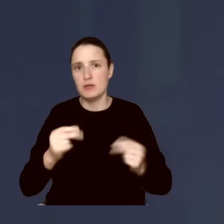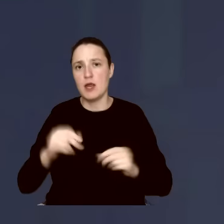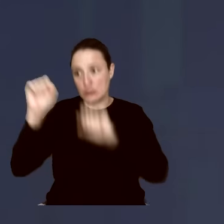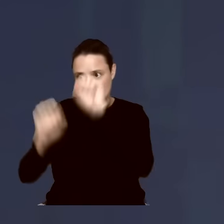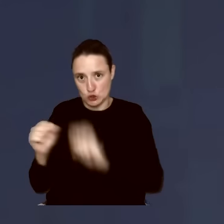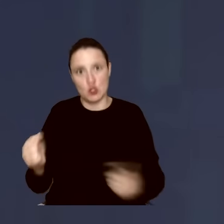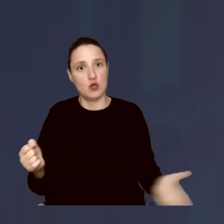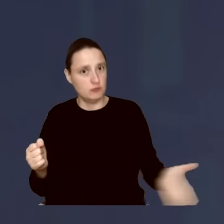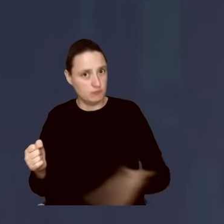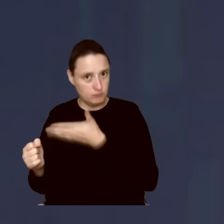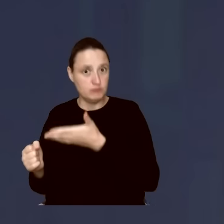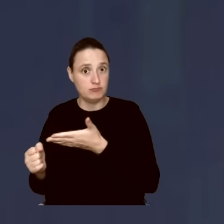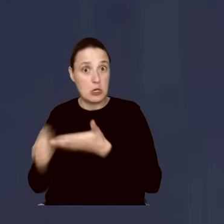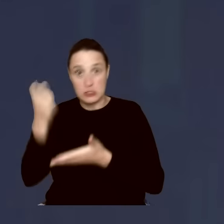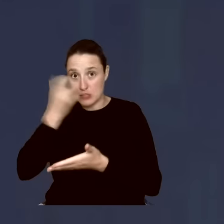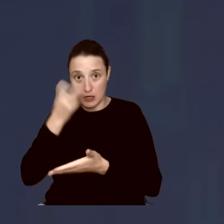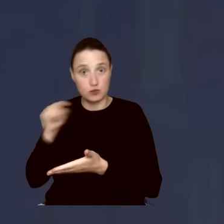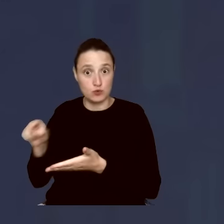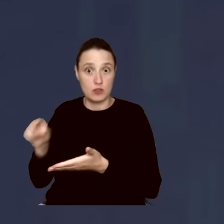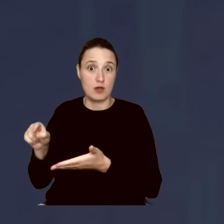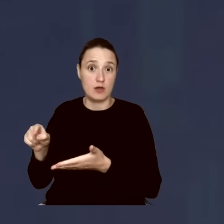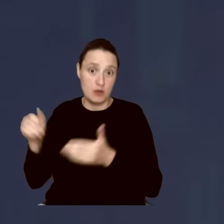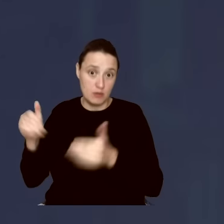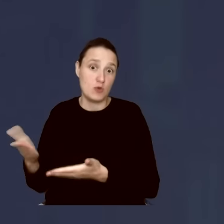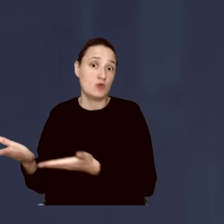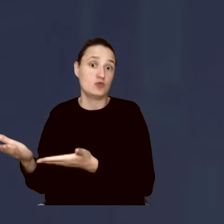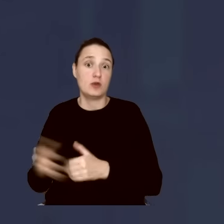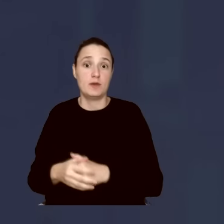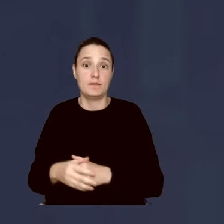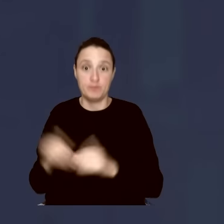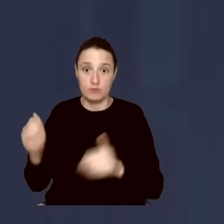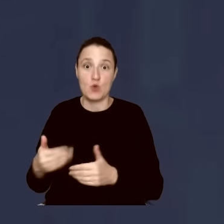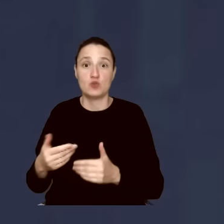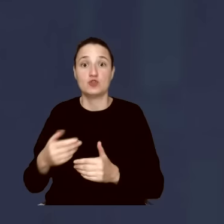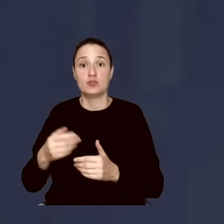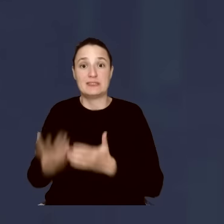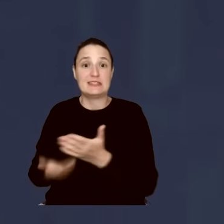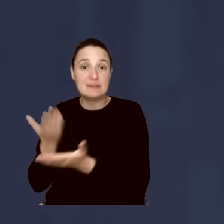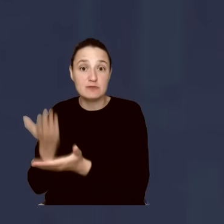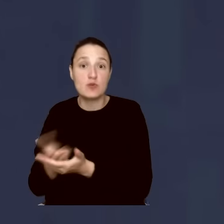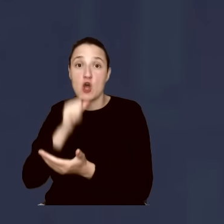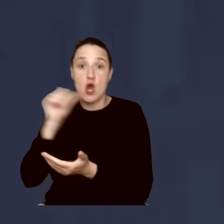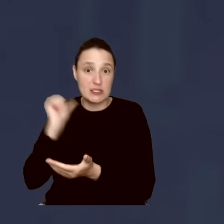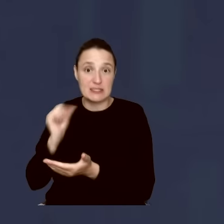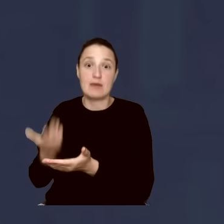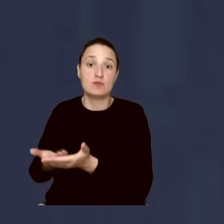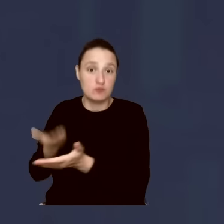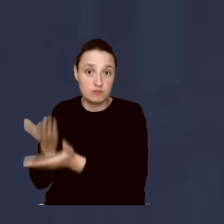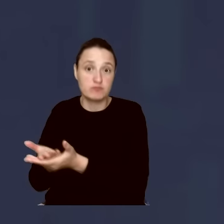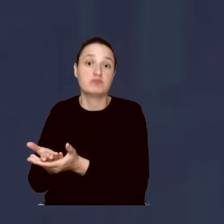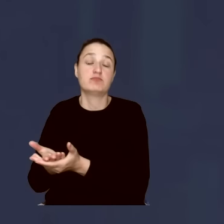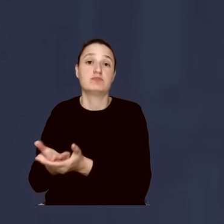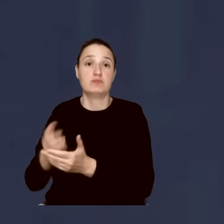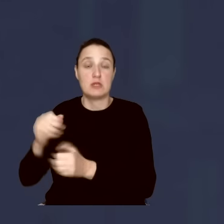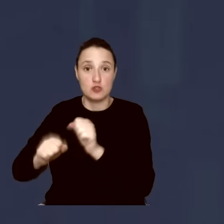rachunki. A jak was to interesuje, wejdźcie na moje profile społecznościowe. Jest skan mojego pozwu, który złożyłem rok temu. Do tego pozwu dołączone są